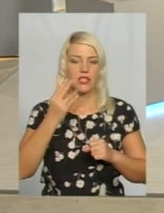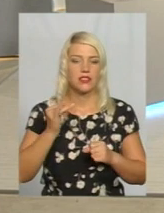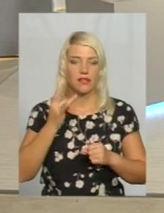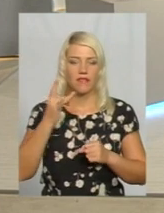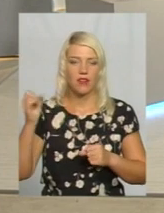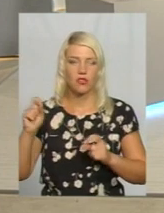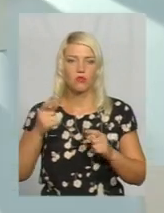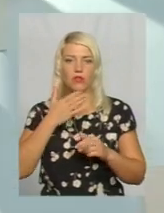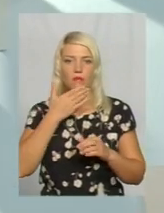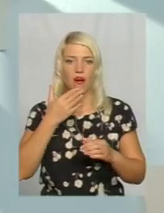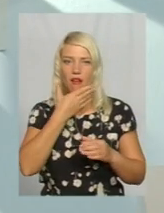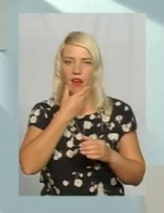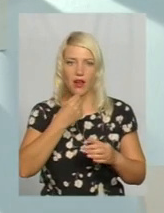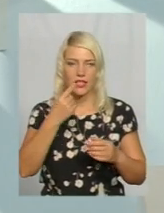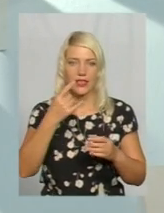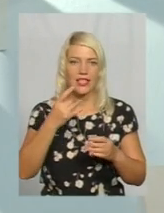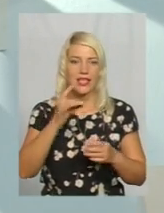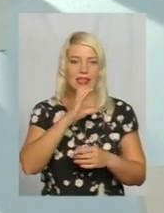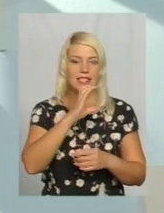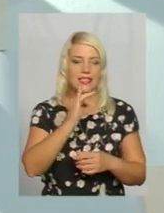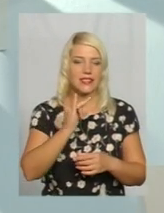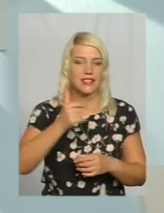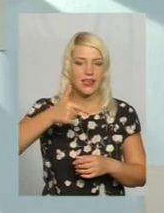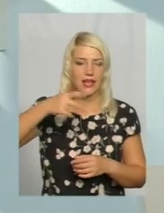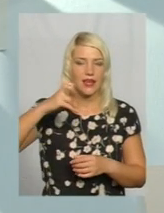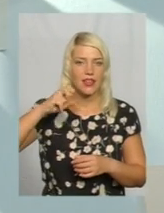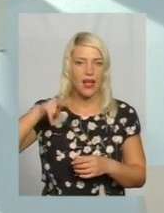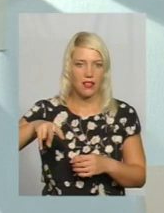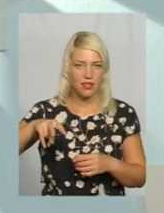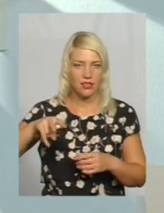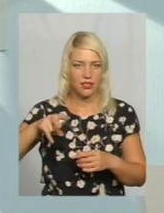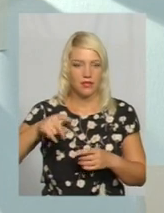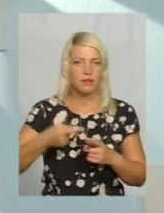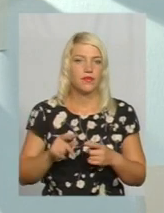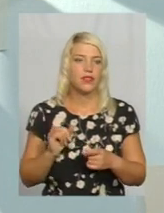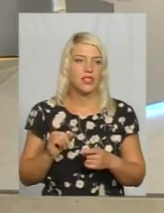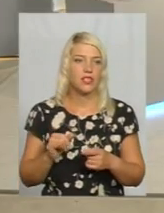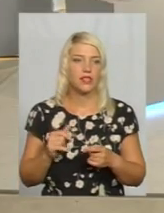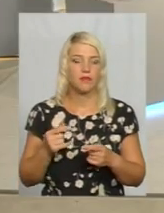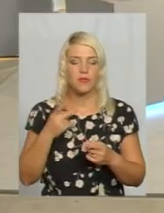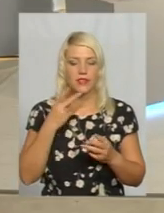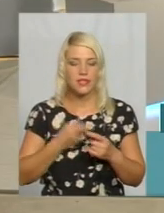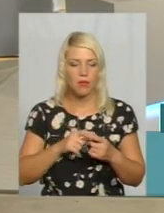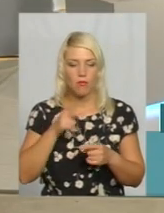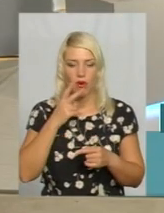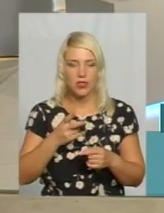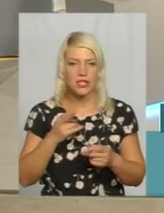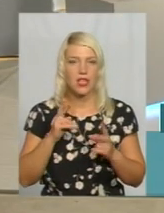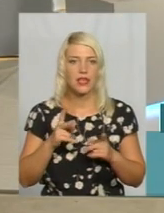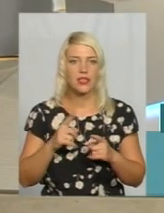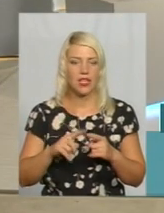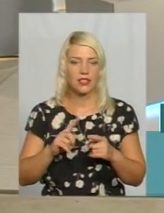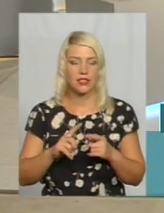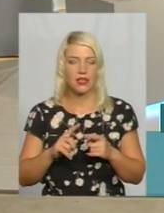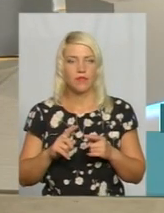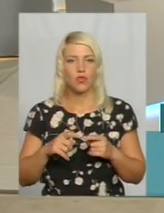І, звичайно, це показало забезпечення тюнерами, наскільки торгівельні мережі справилися і завезли